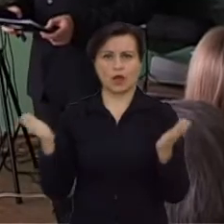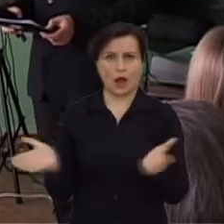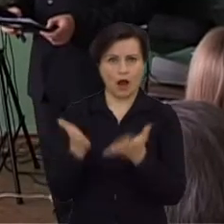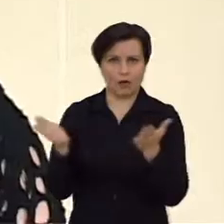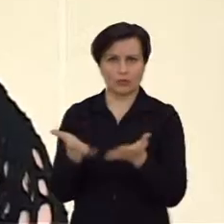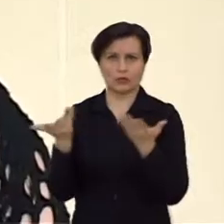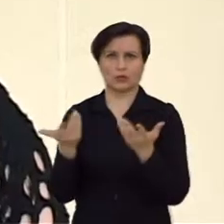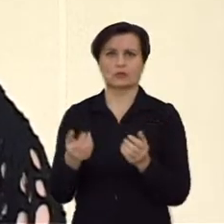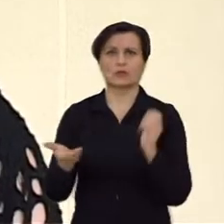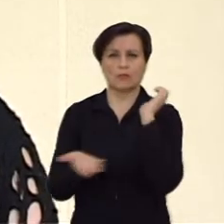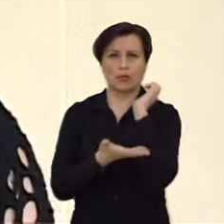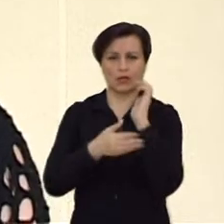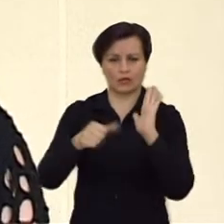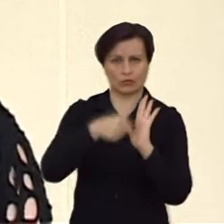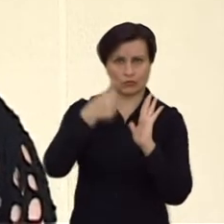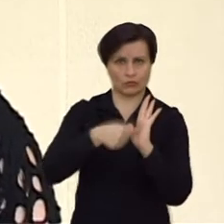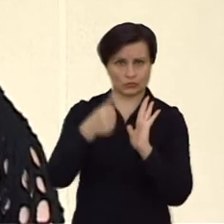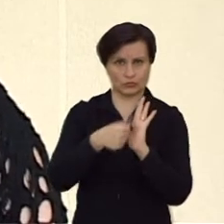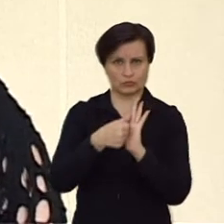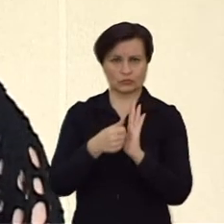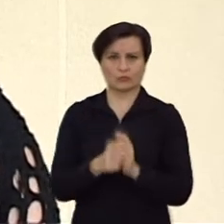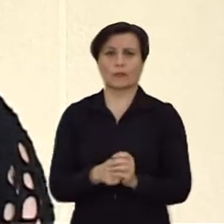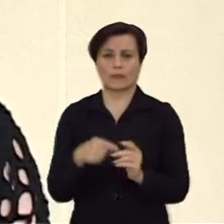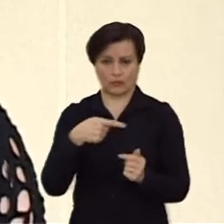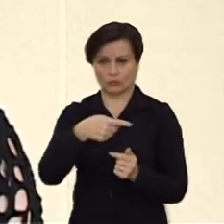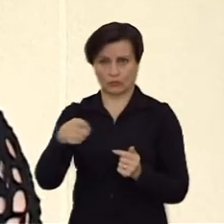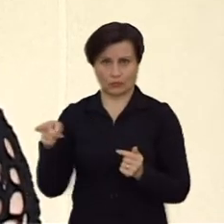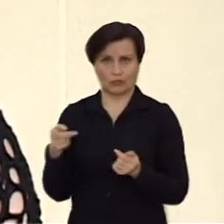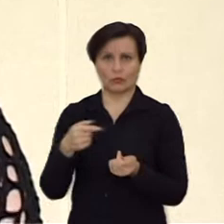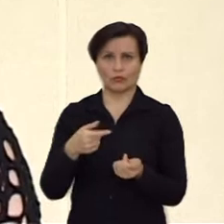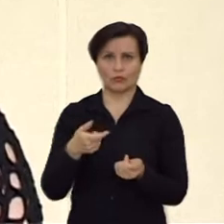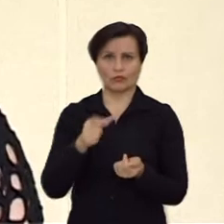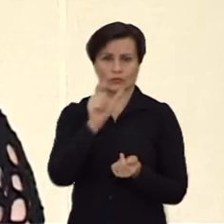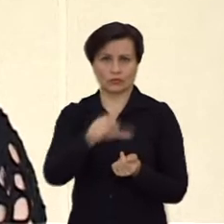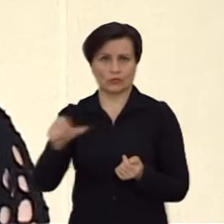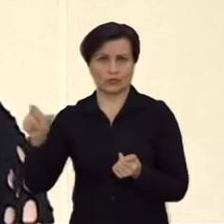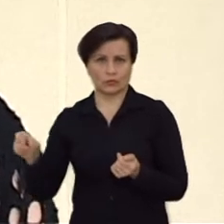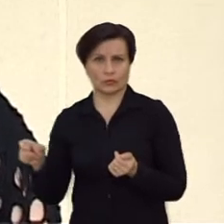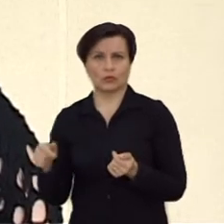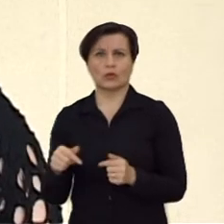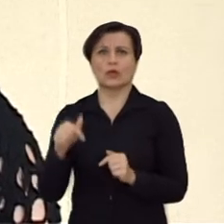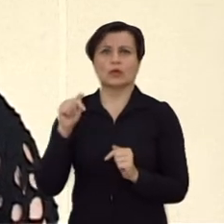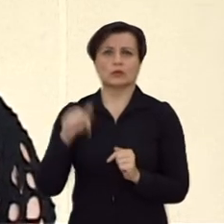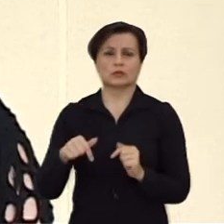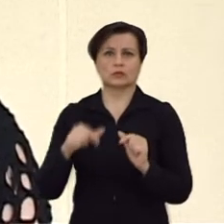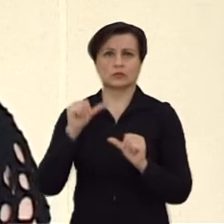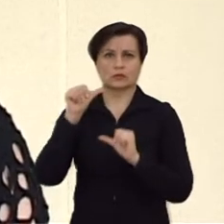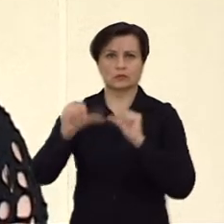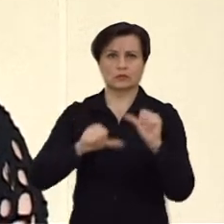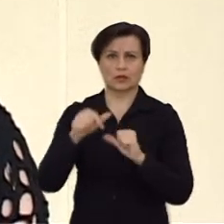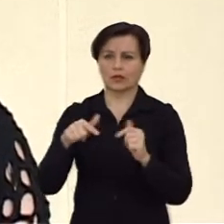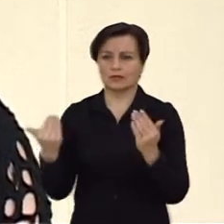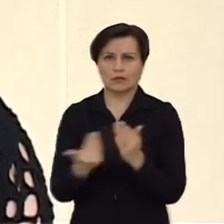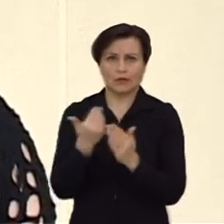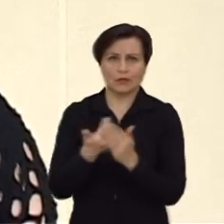kvalifikacija, kaip auklės kvalifikacija, medžio drožėjo ir tokių mokinių, jeigu galima jos taip pavadinti, mes šiais metais, kadangi